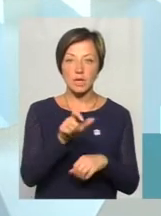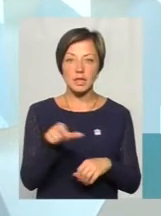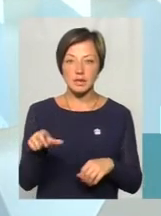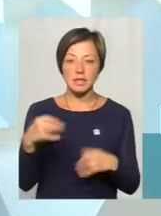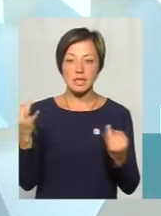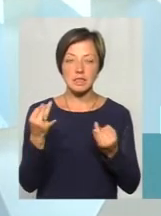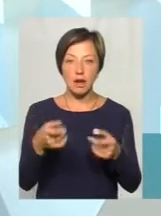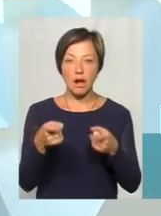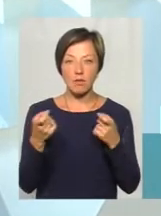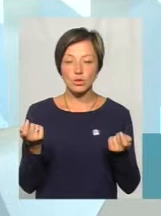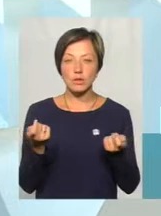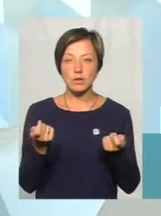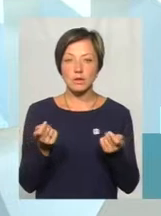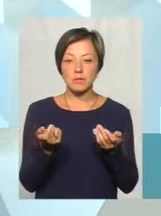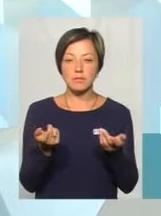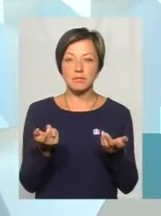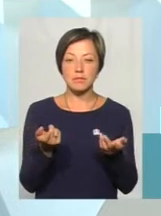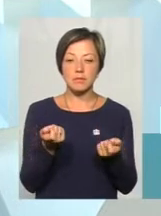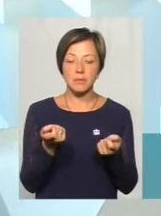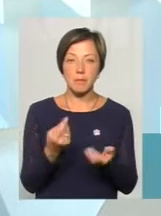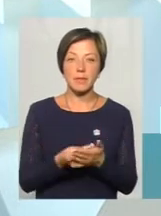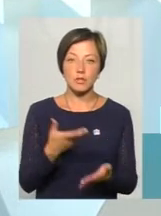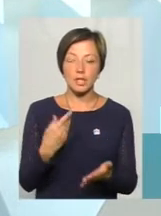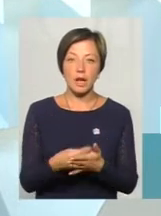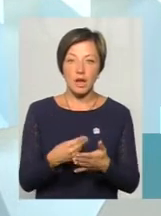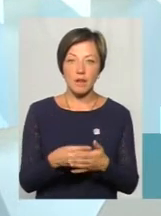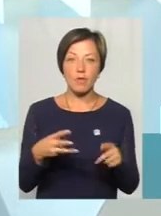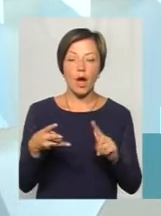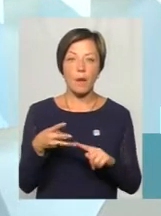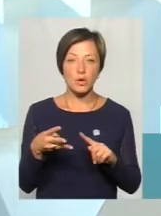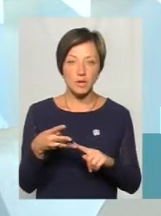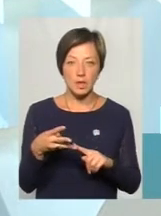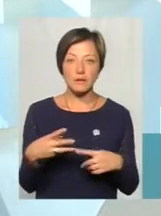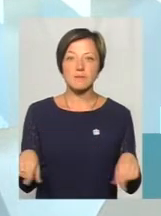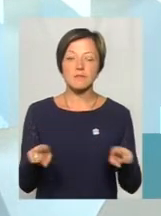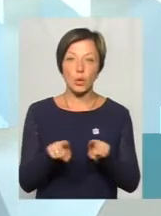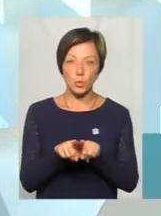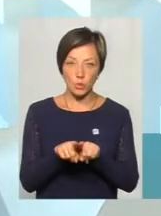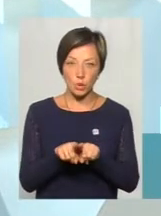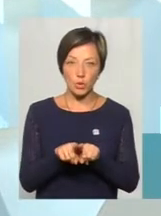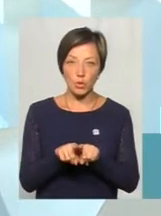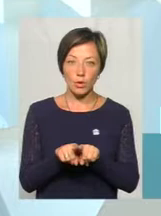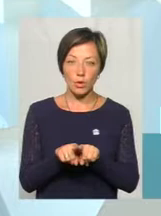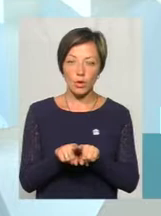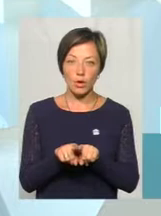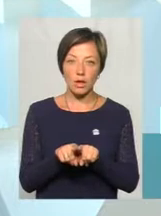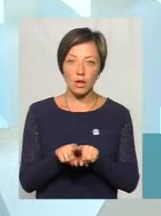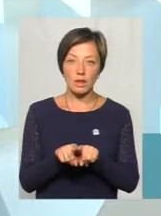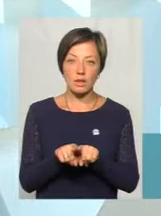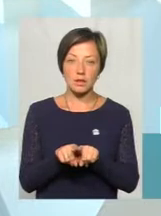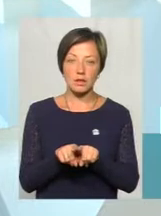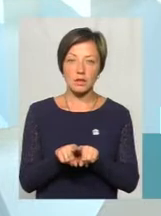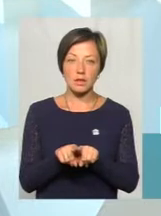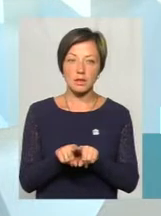зацікавлюють хоч невеличким підвищенням тарифи. А по-третє, все одно ми якби не підемо